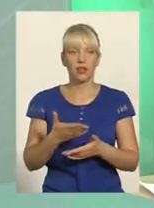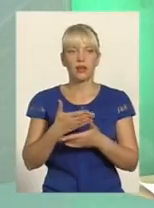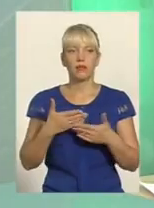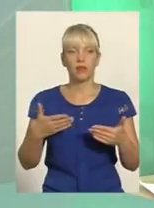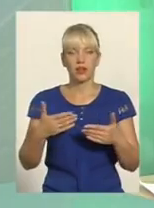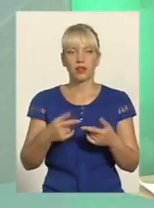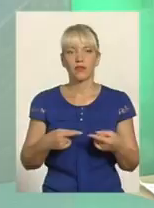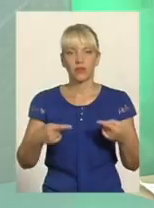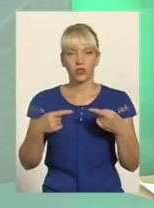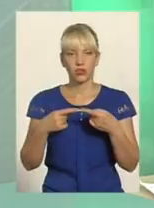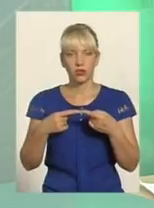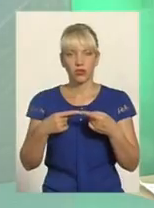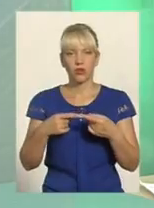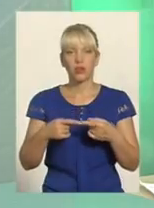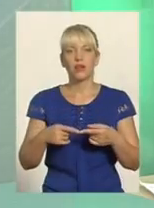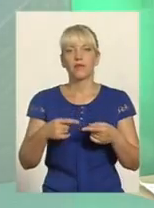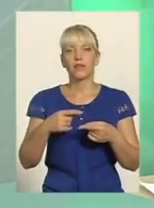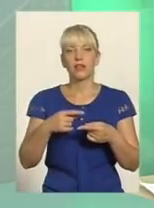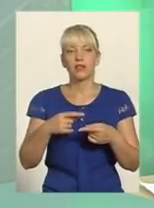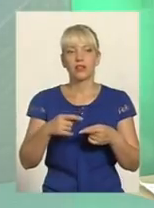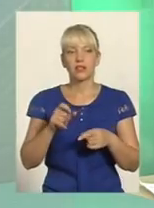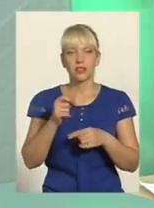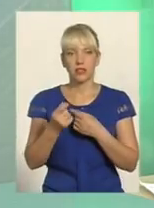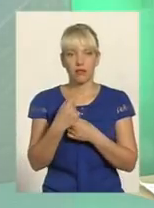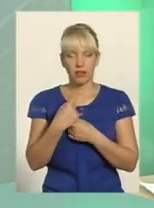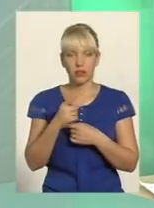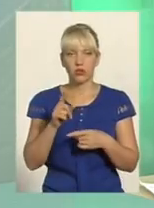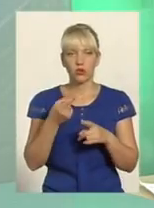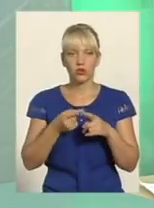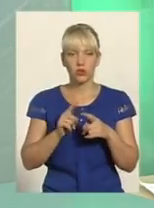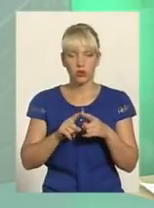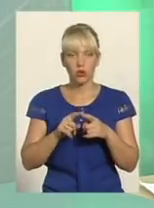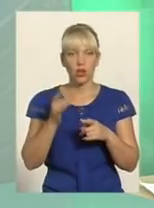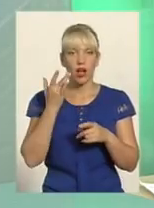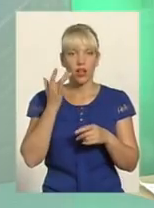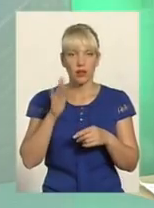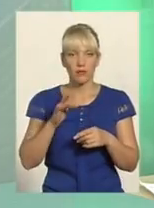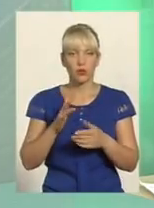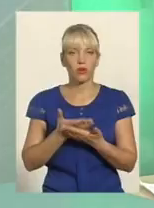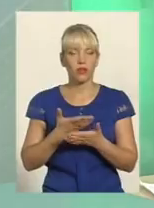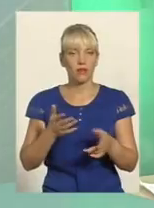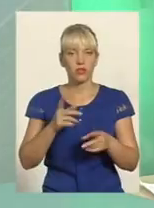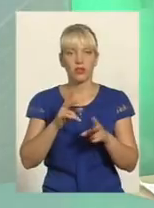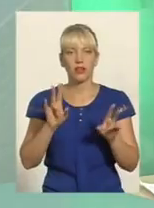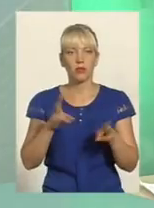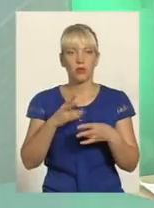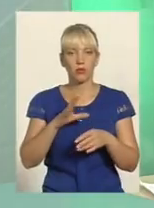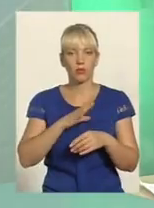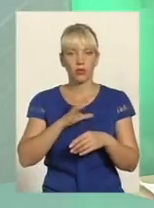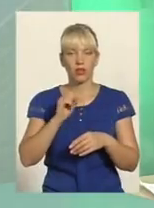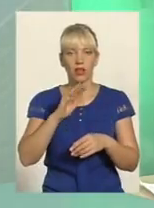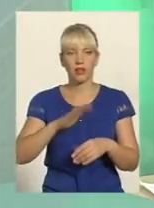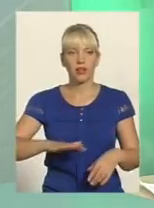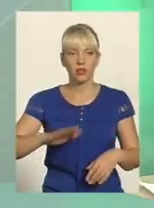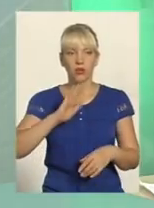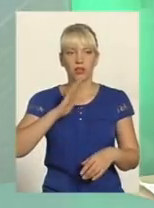визначили завдання, що цього ганебного явища не має бути на території Хмельницької області Чому? Тому що батьки, які приходять до нас